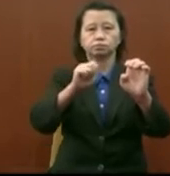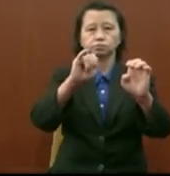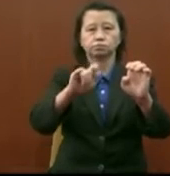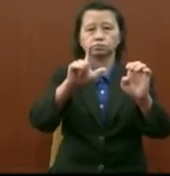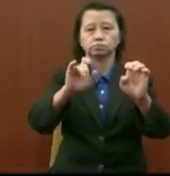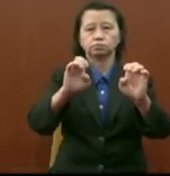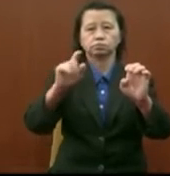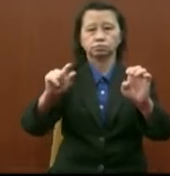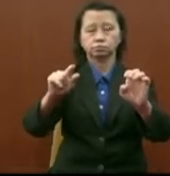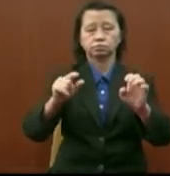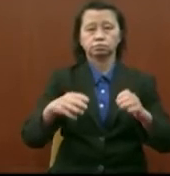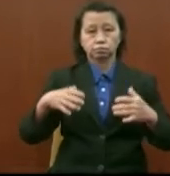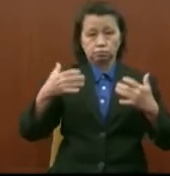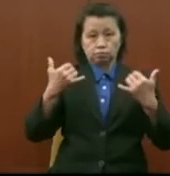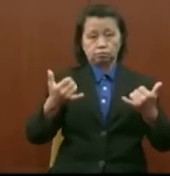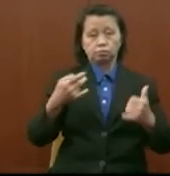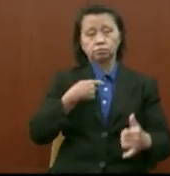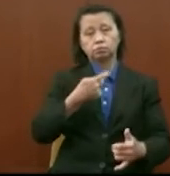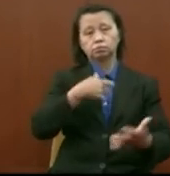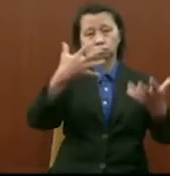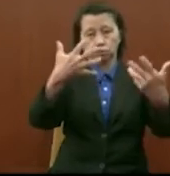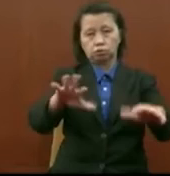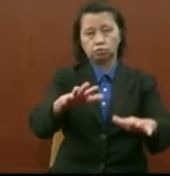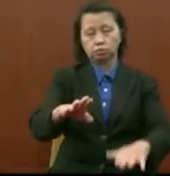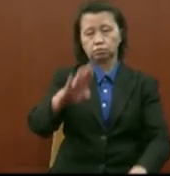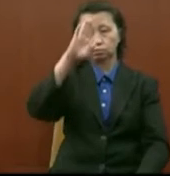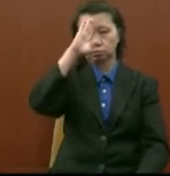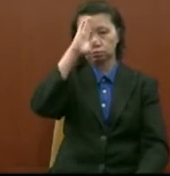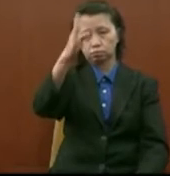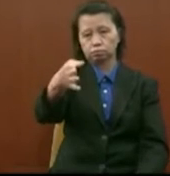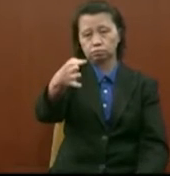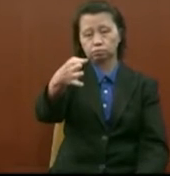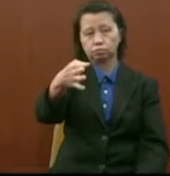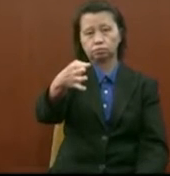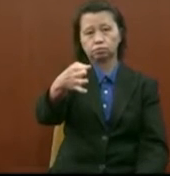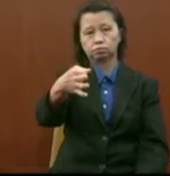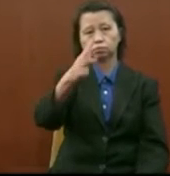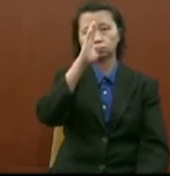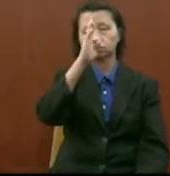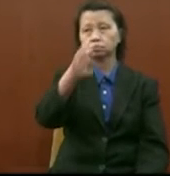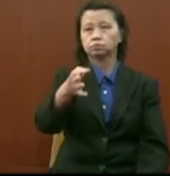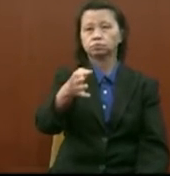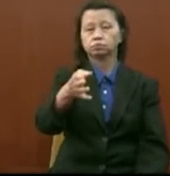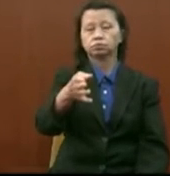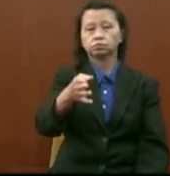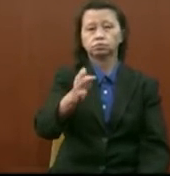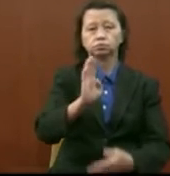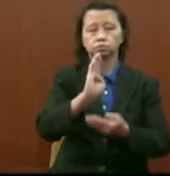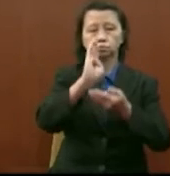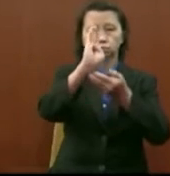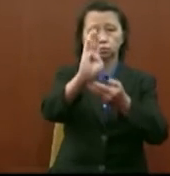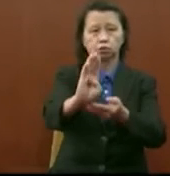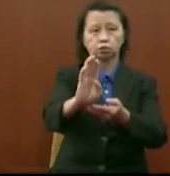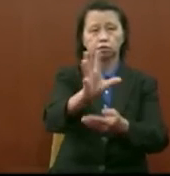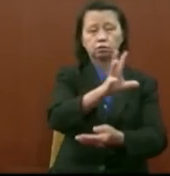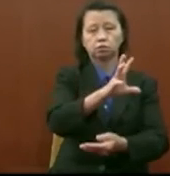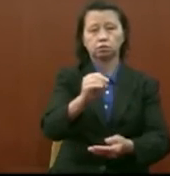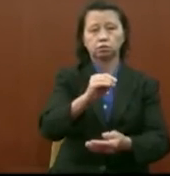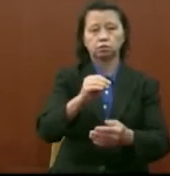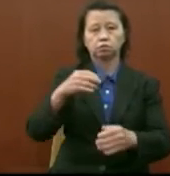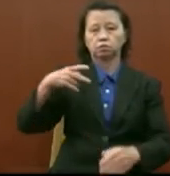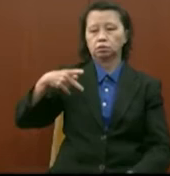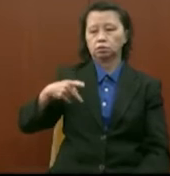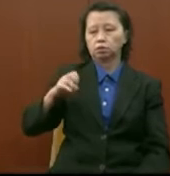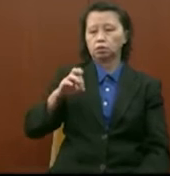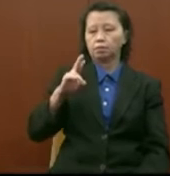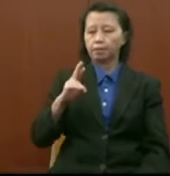buat waktu ini kita telah kita memberi fokus kepada aspek bantuan dan aspek perkeso